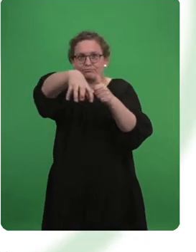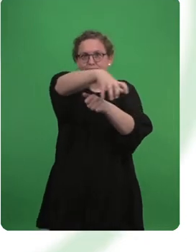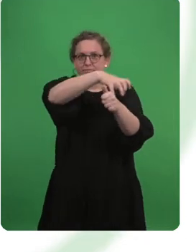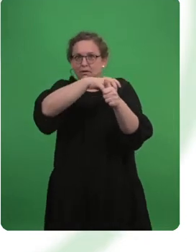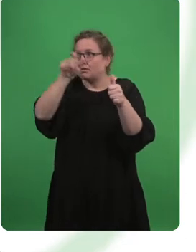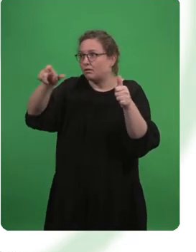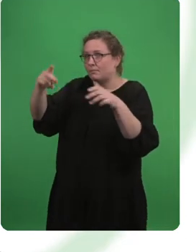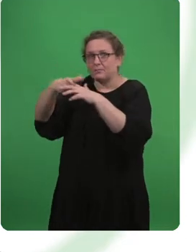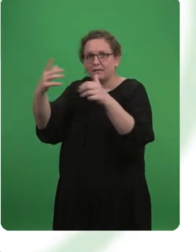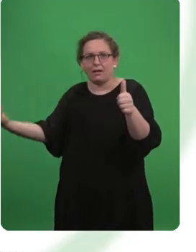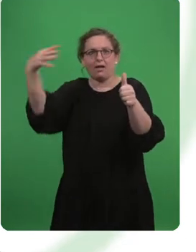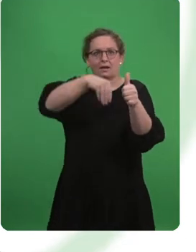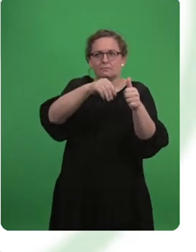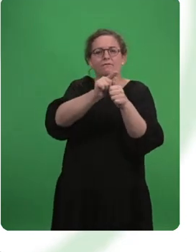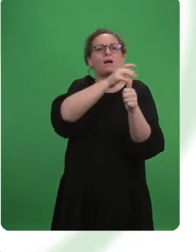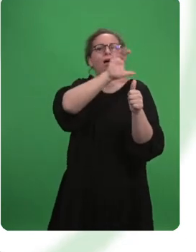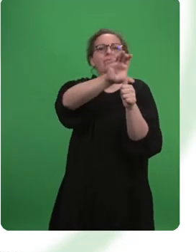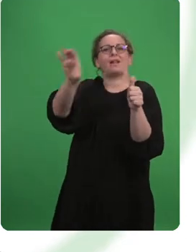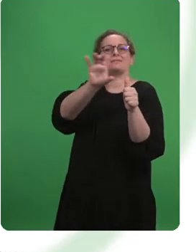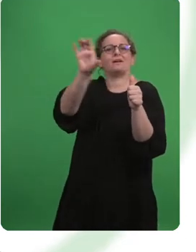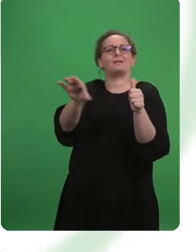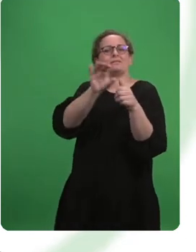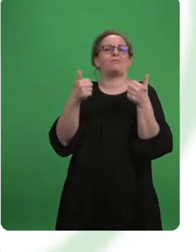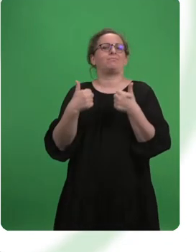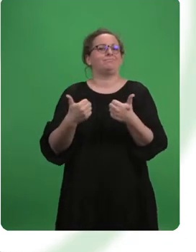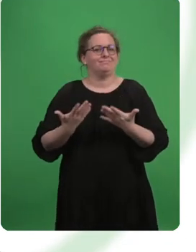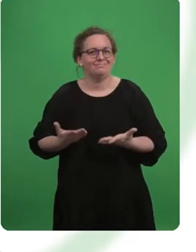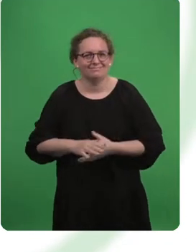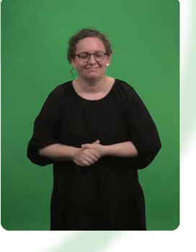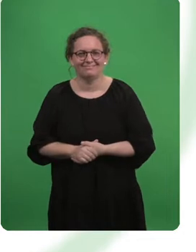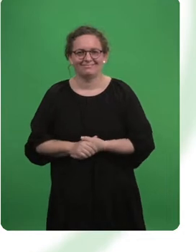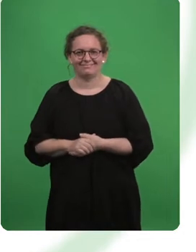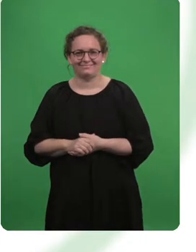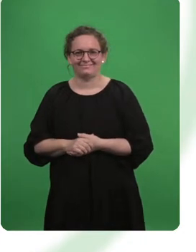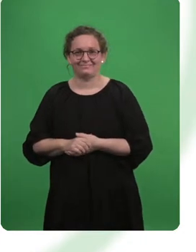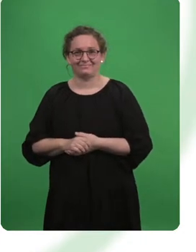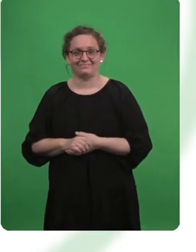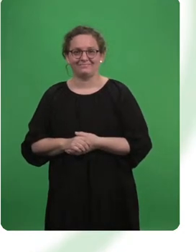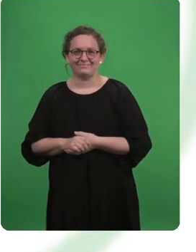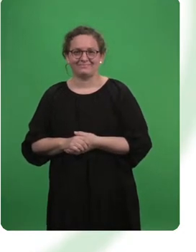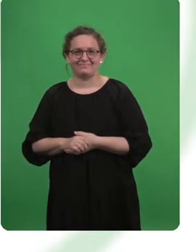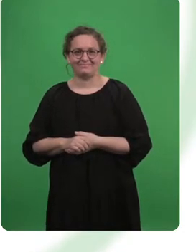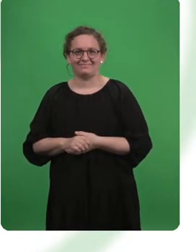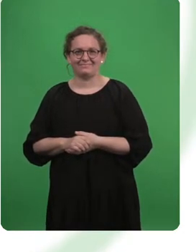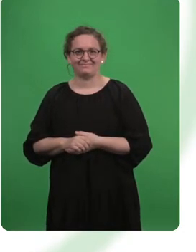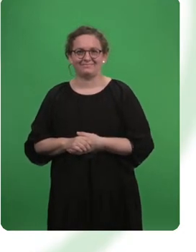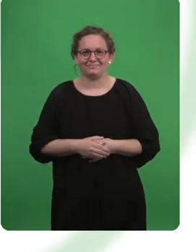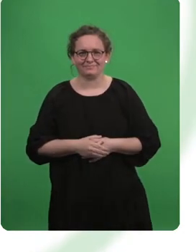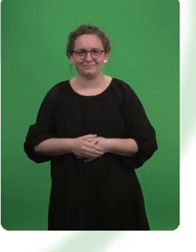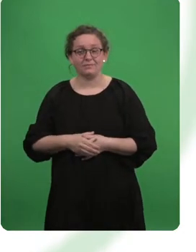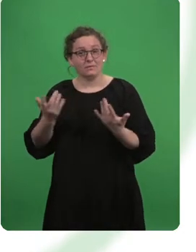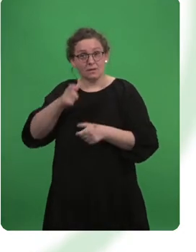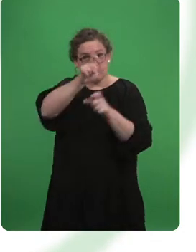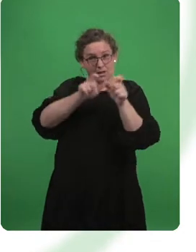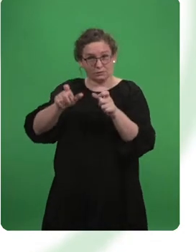zusammenfasst, können neue Stellen kreiert werden, bei denen Menschen mit Behinderungen zum Einsatz kommen und so Fachkräfte entlasten.